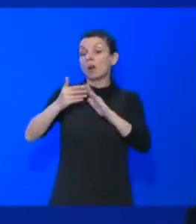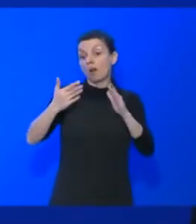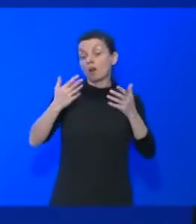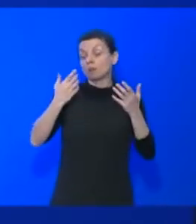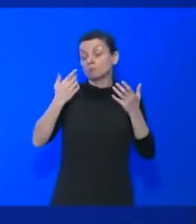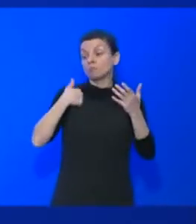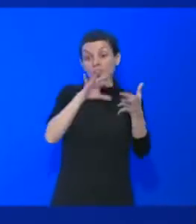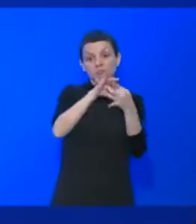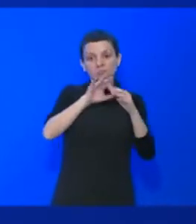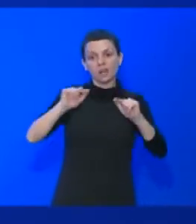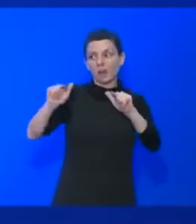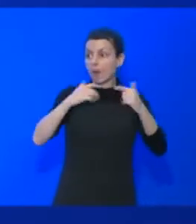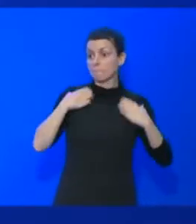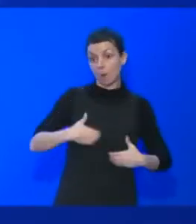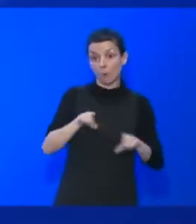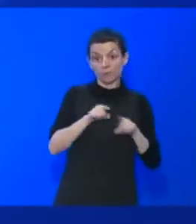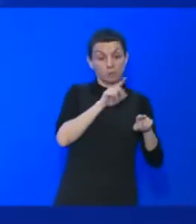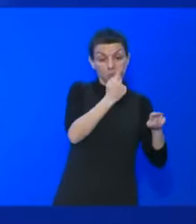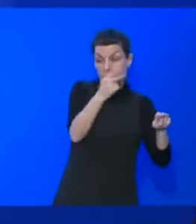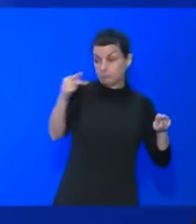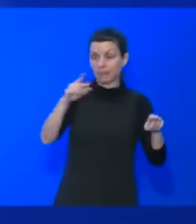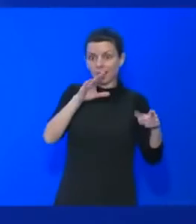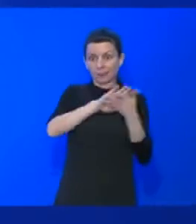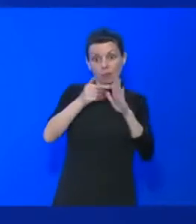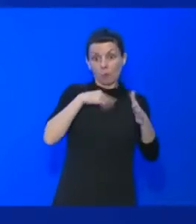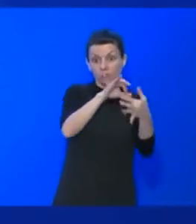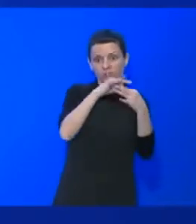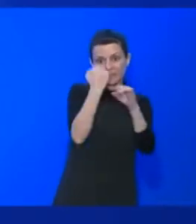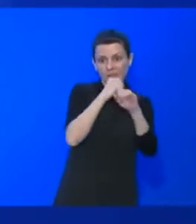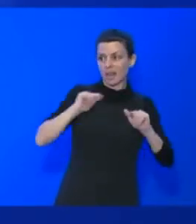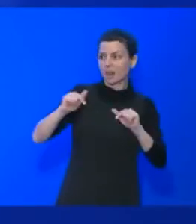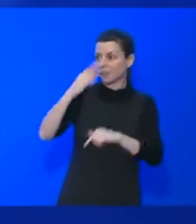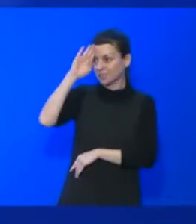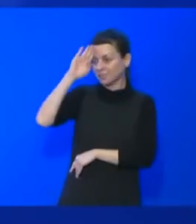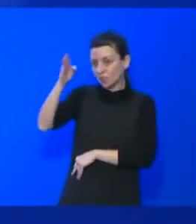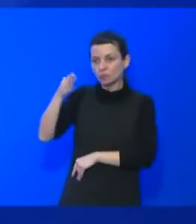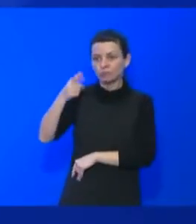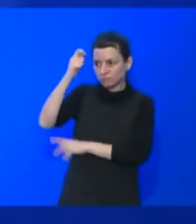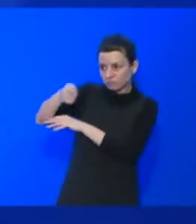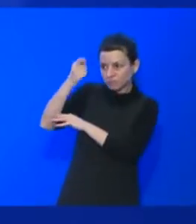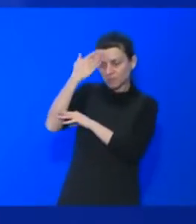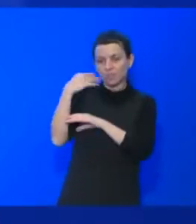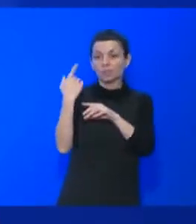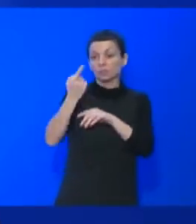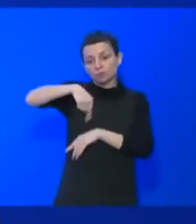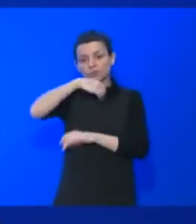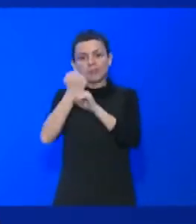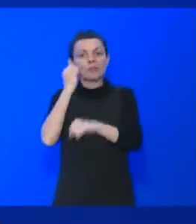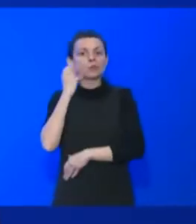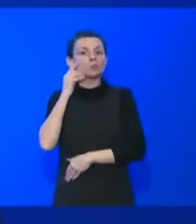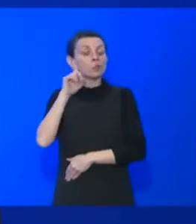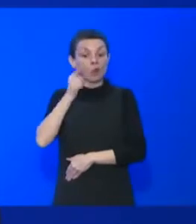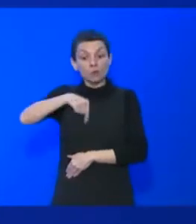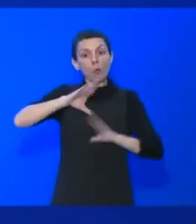Aujourd'hui, je vous salue parce que je travaille avec vous. Nous sommes ensemble au quotidien pour le concret parce que c'est nous qui sommes au front